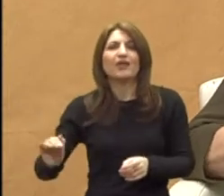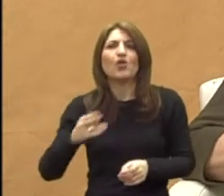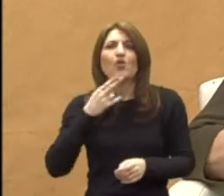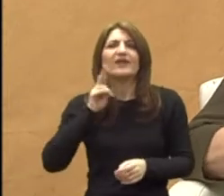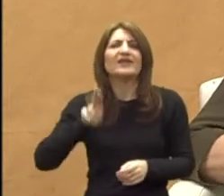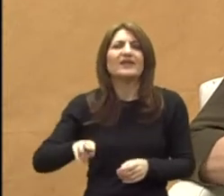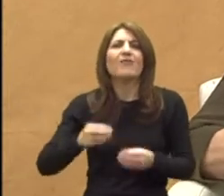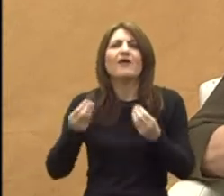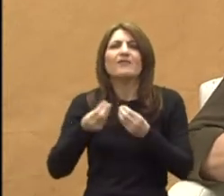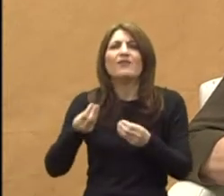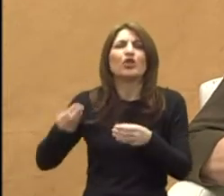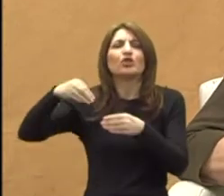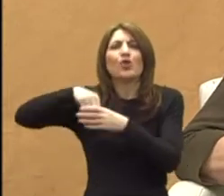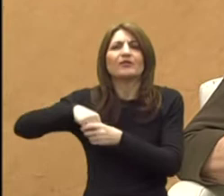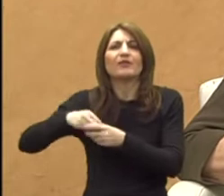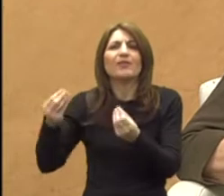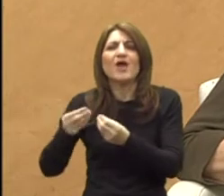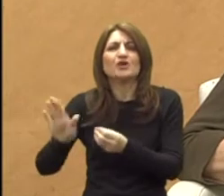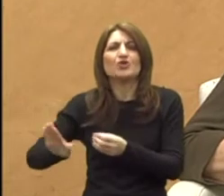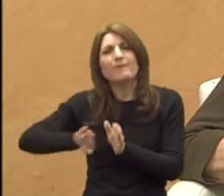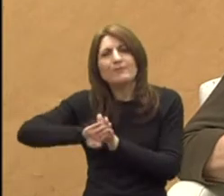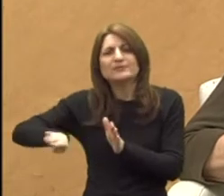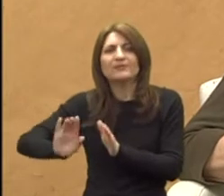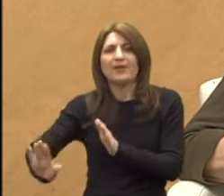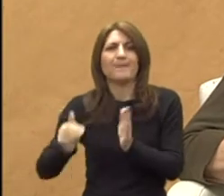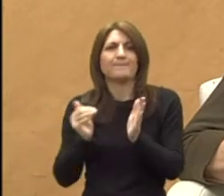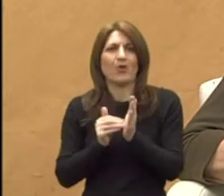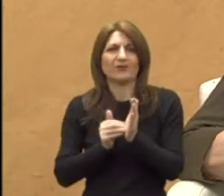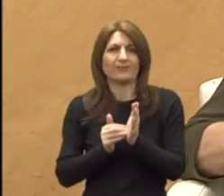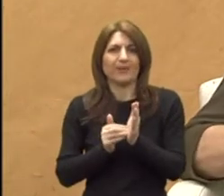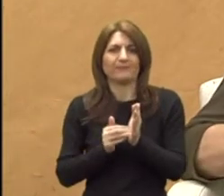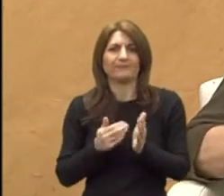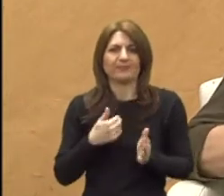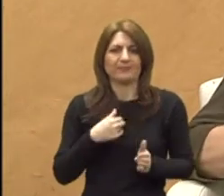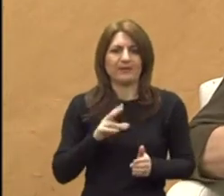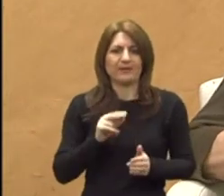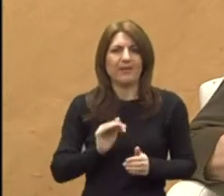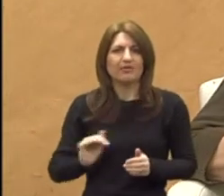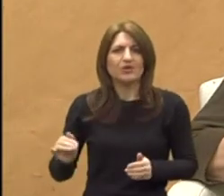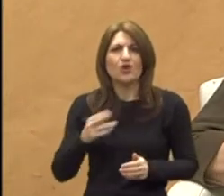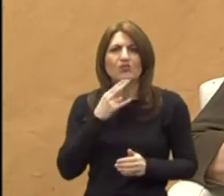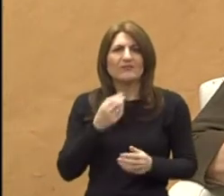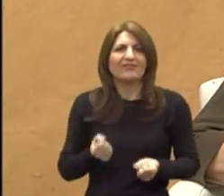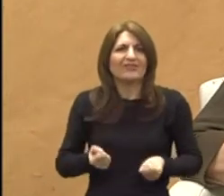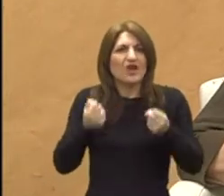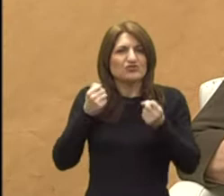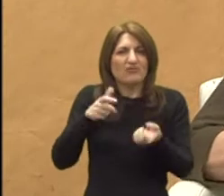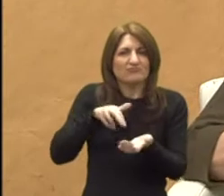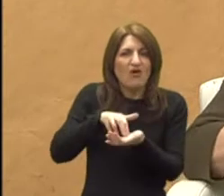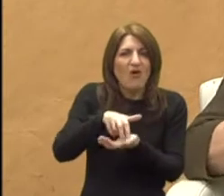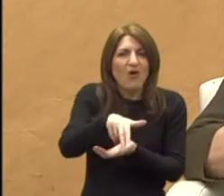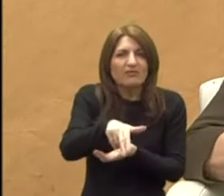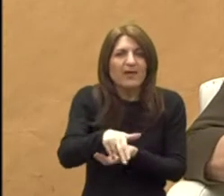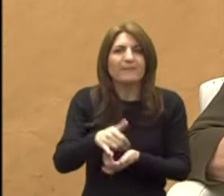posebnim dodatnim potrebama. Dakle, imamo djecu koja se teže motorički kreću,